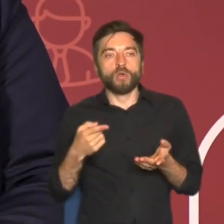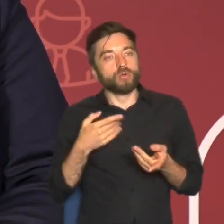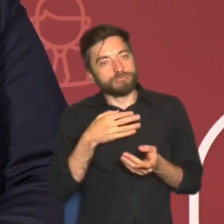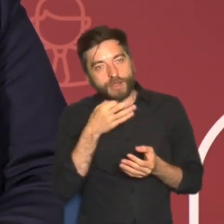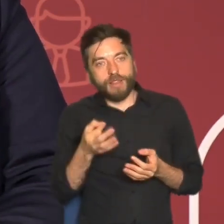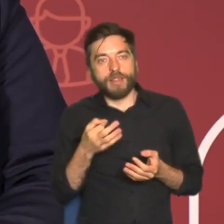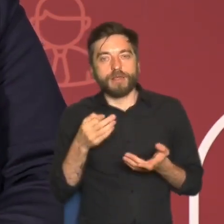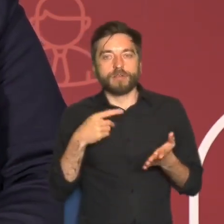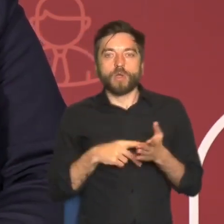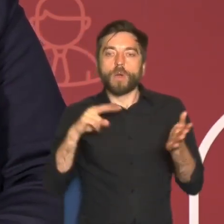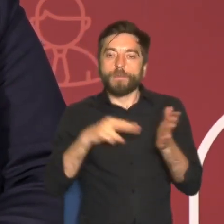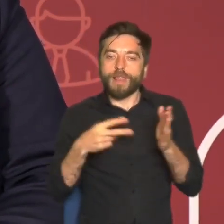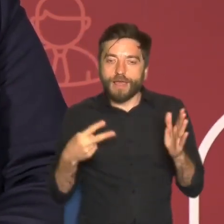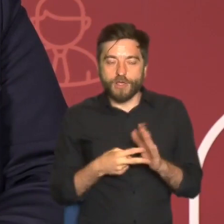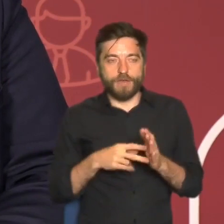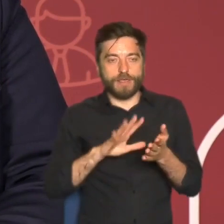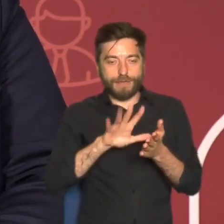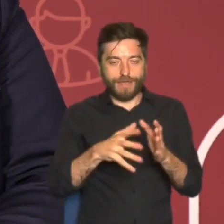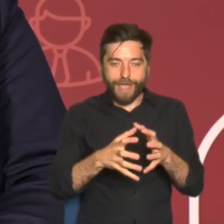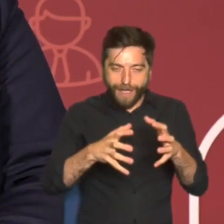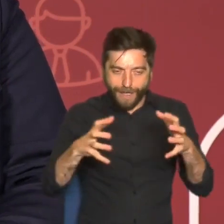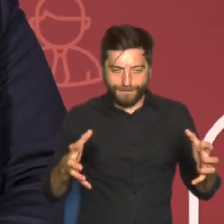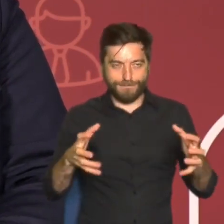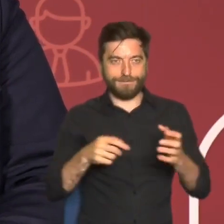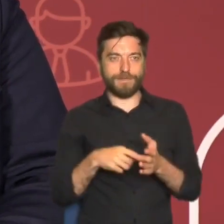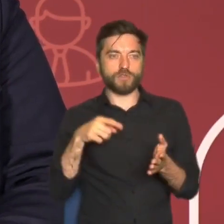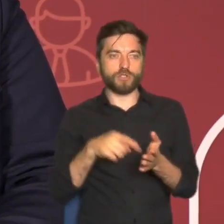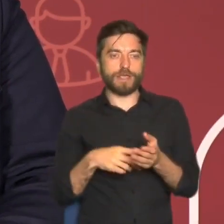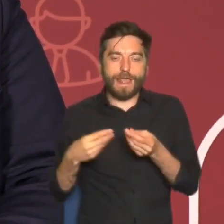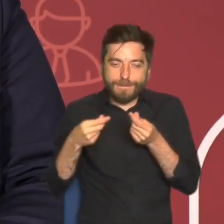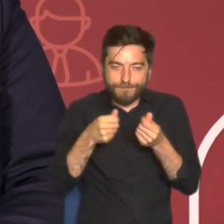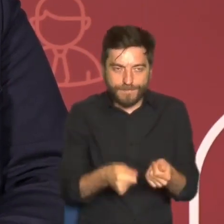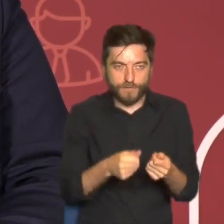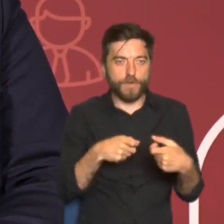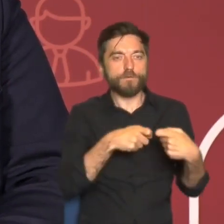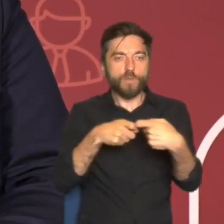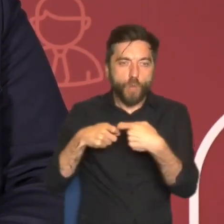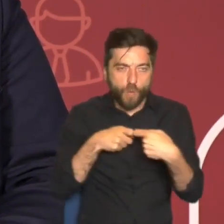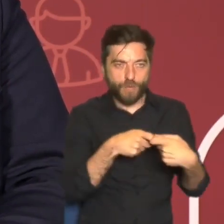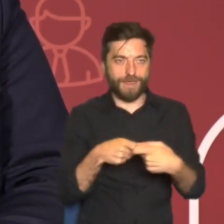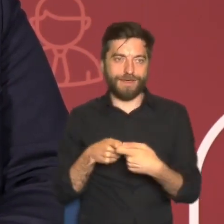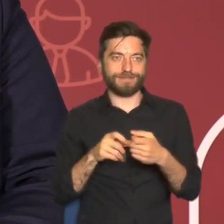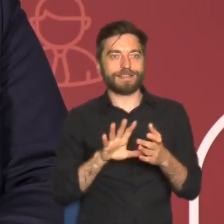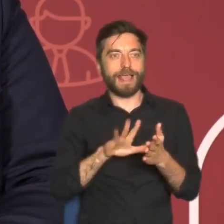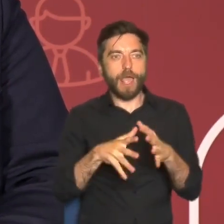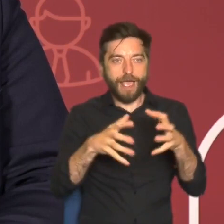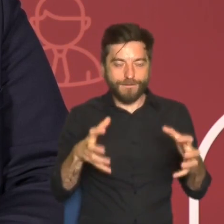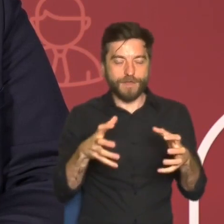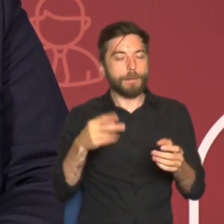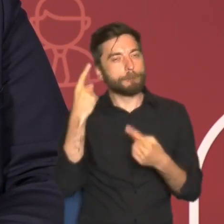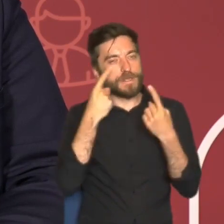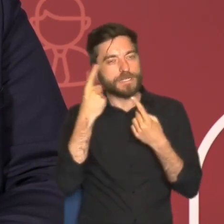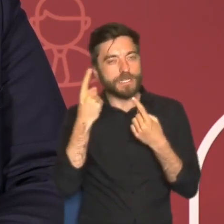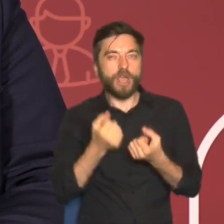naprawdę planowanie metropolitalne bilansowanie metropolitalne współpraca metropolitalna myślenie o funkcjach